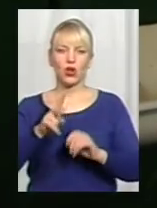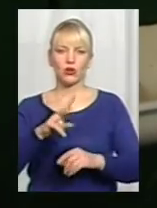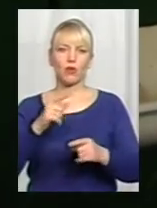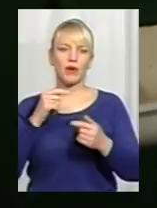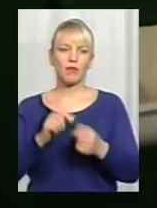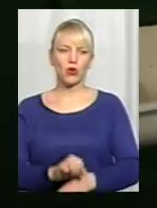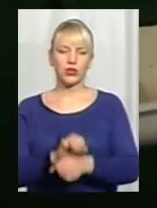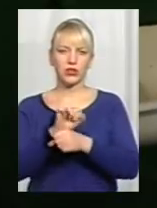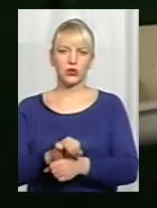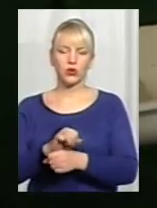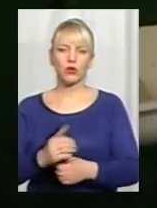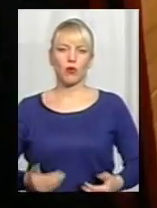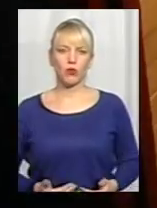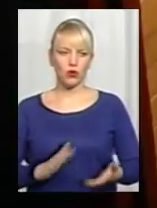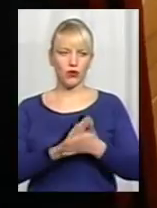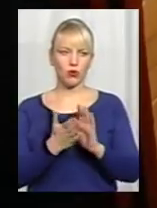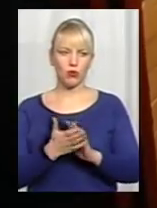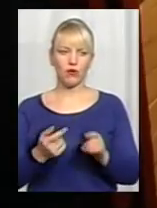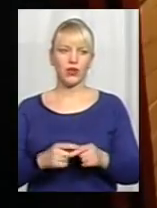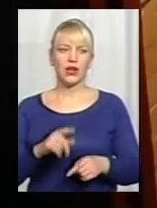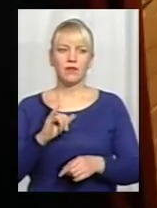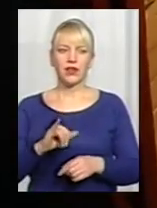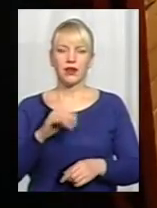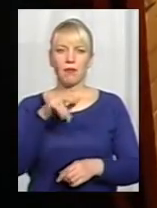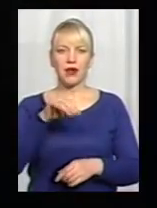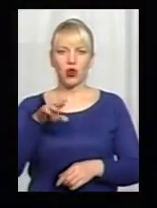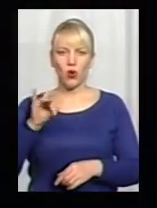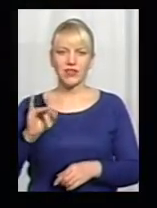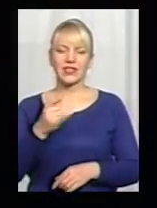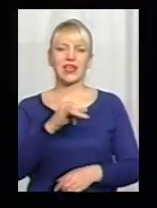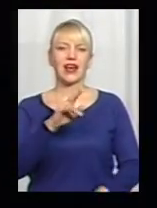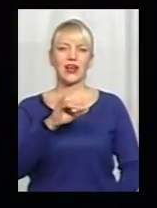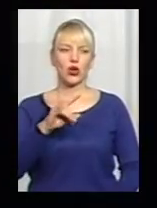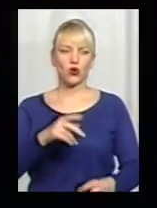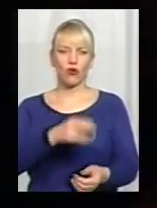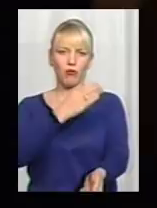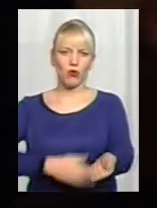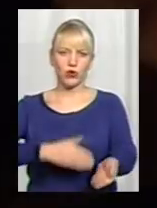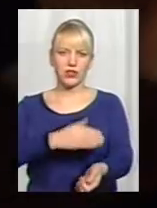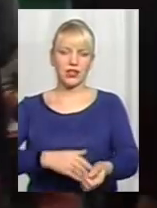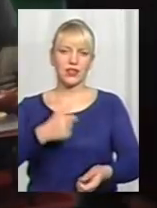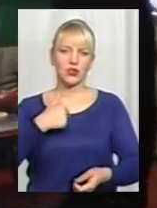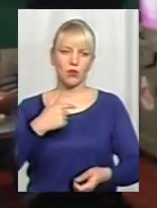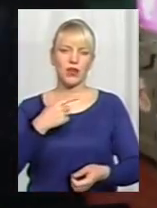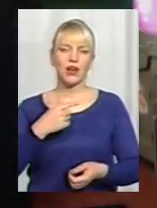умов та встановлених у колонії правил своїми методами. Валерій Петровський і Павло Криконов порізали собі вени на руках.